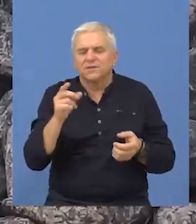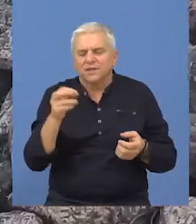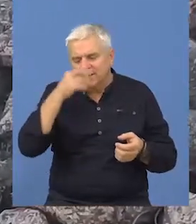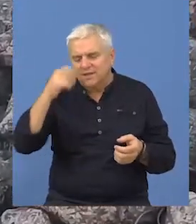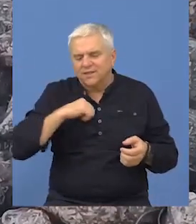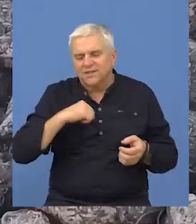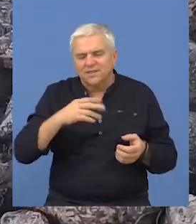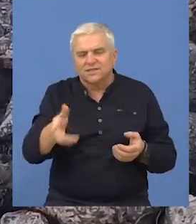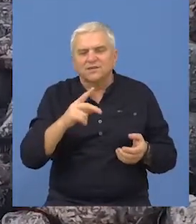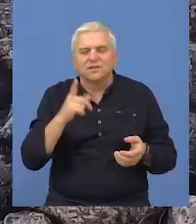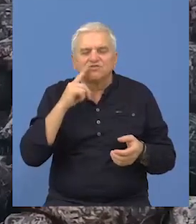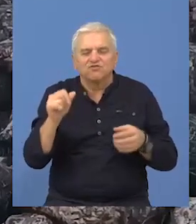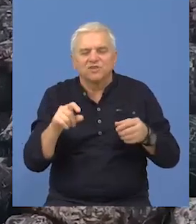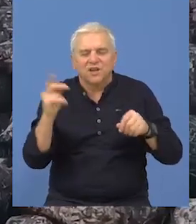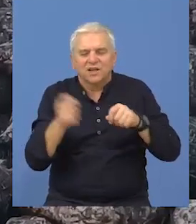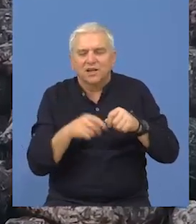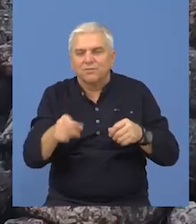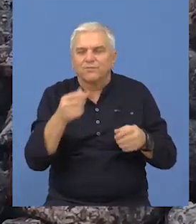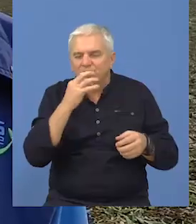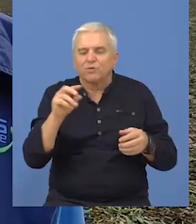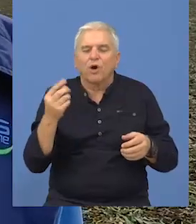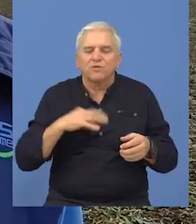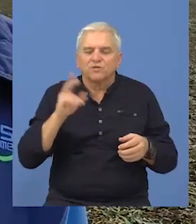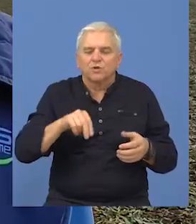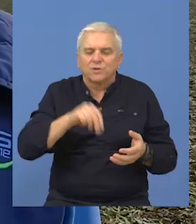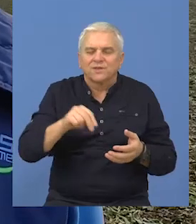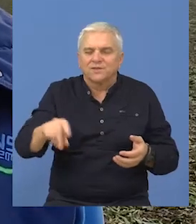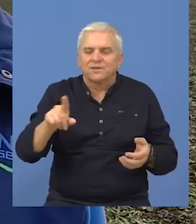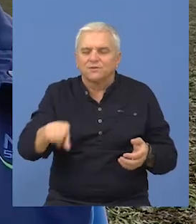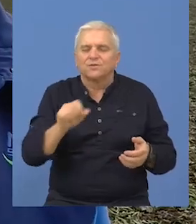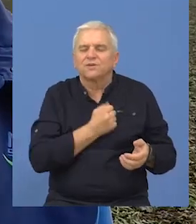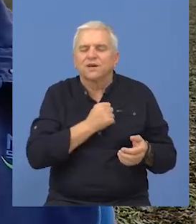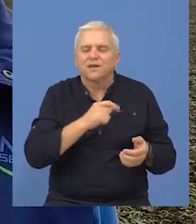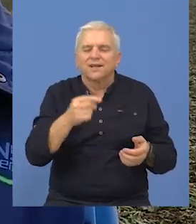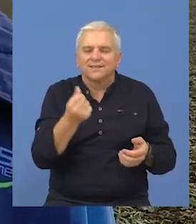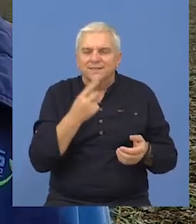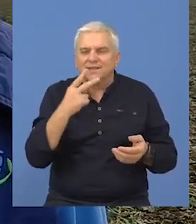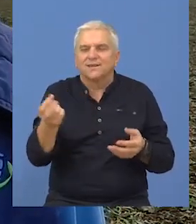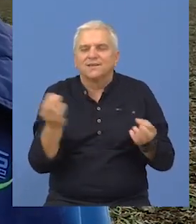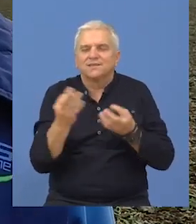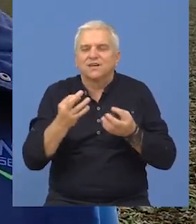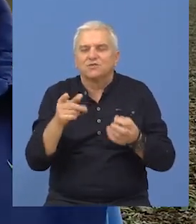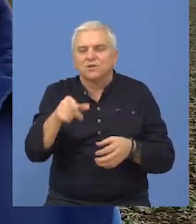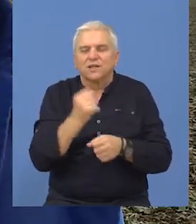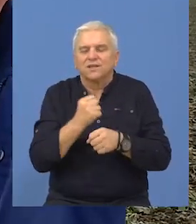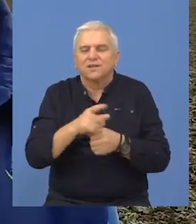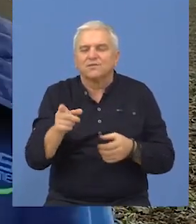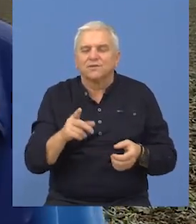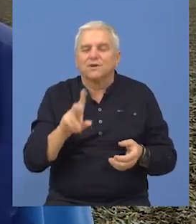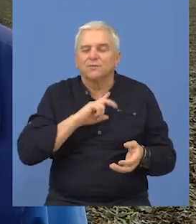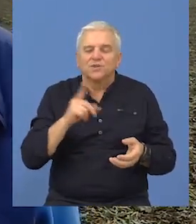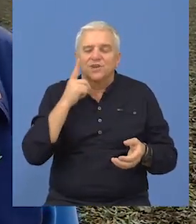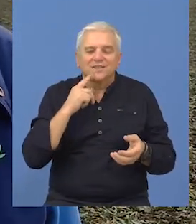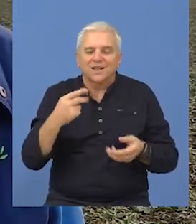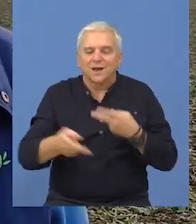jer će biti zainteresovani za repu. Moram to da sejem, ja tu opet imam zagarantovanu cenu i znam zašto radim.